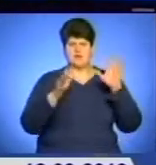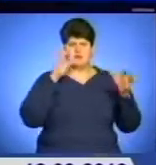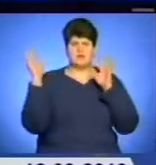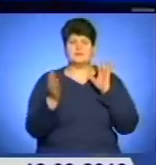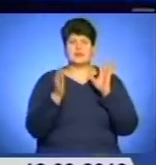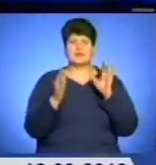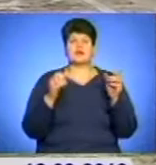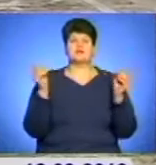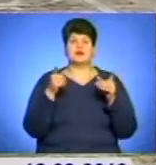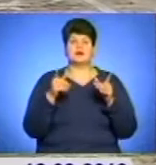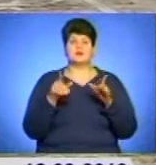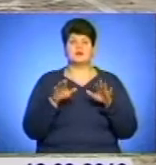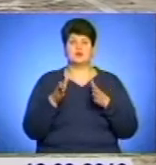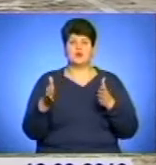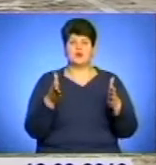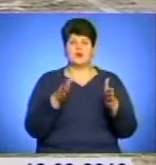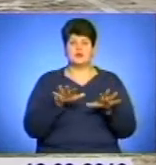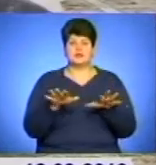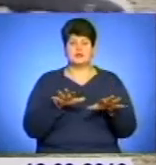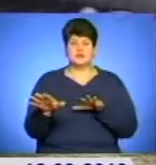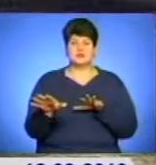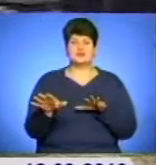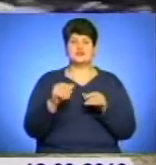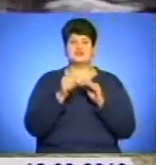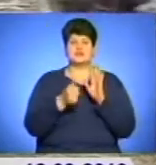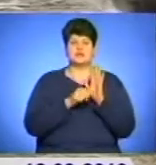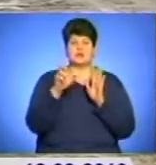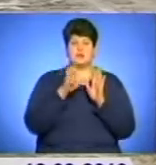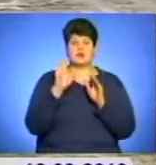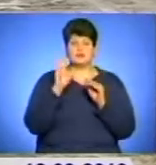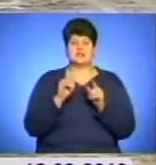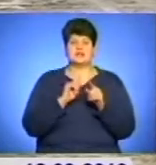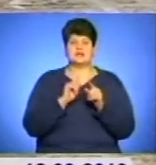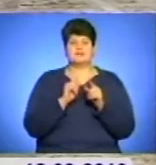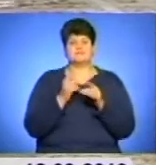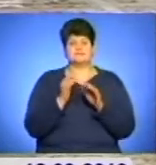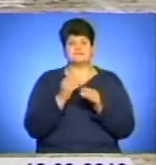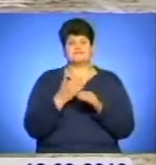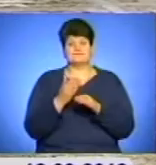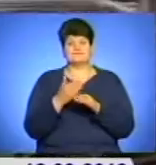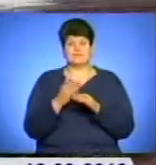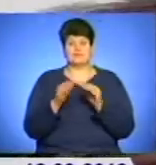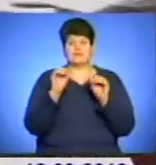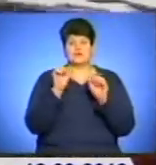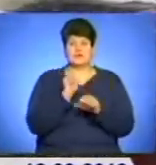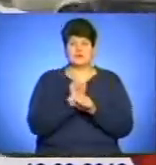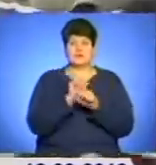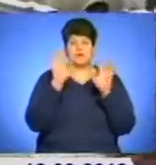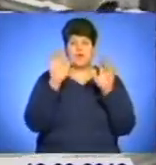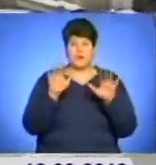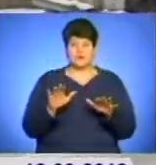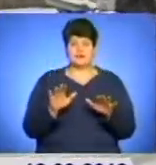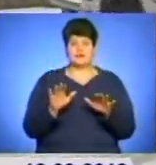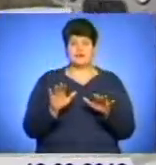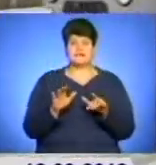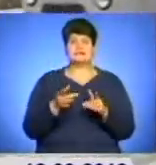ожеледиться снігові замети. 16 березня передбачається поступове припинення опадів зниження температури повітря. У